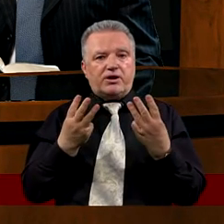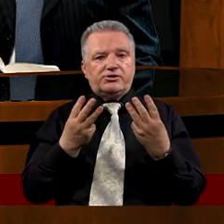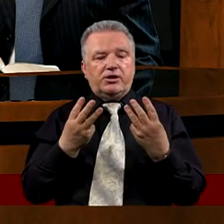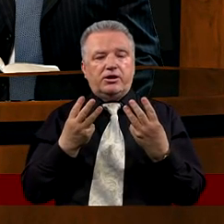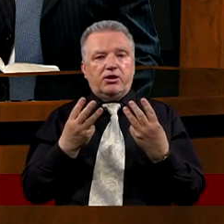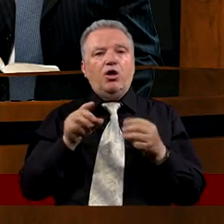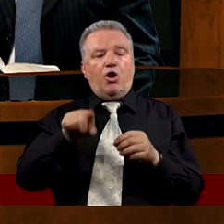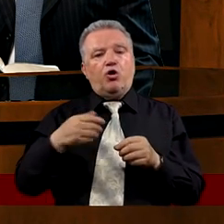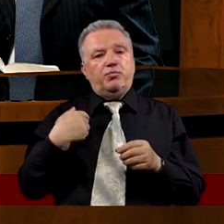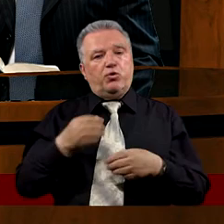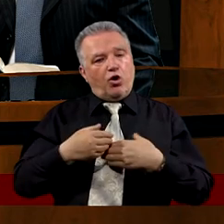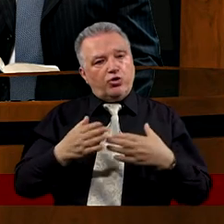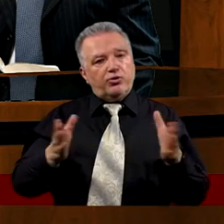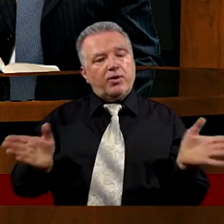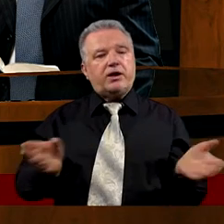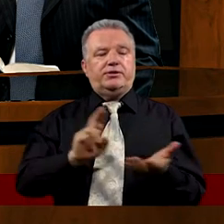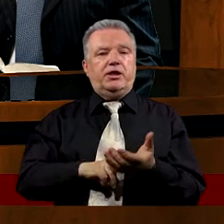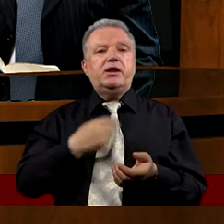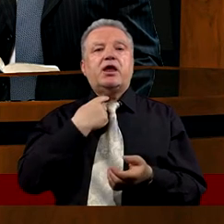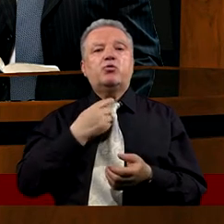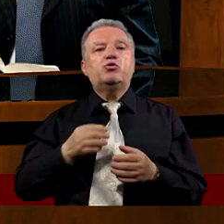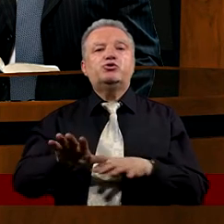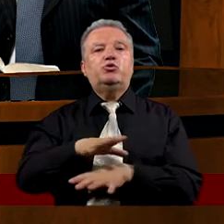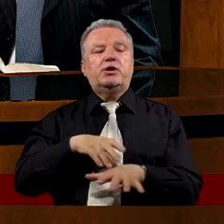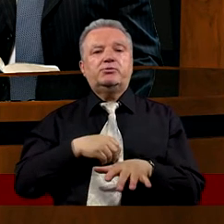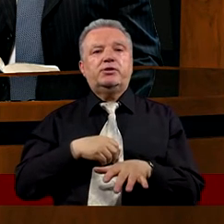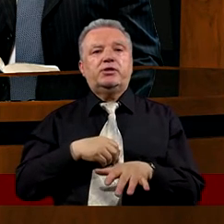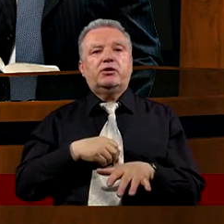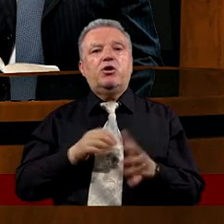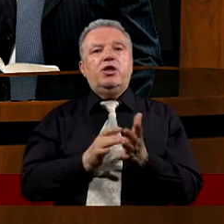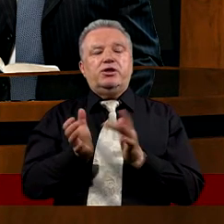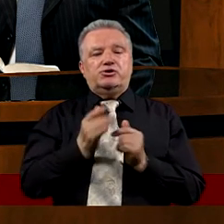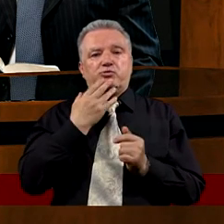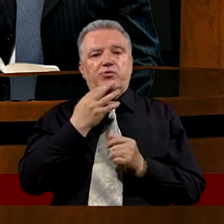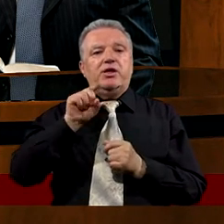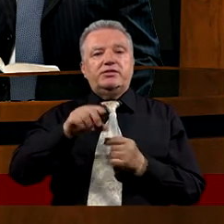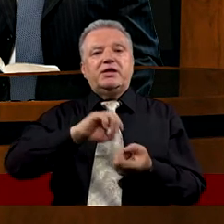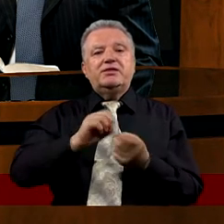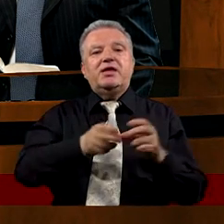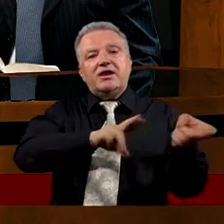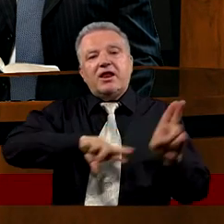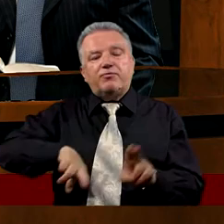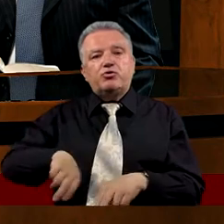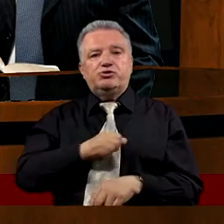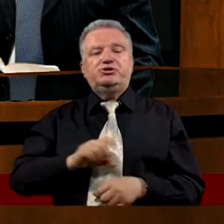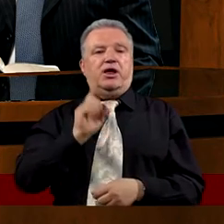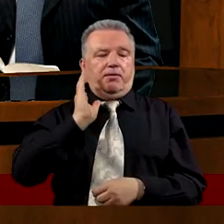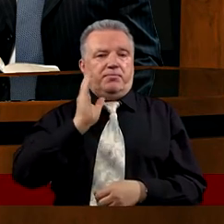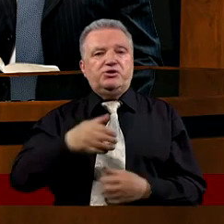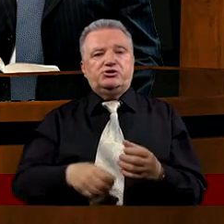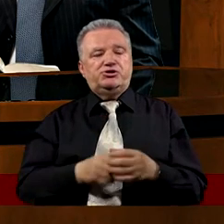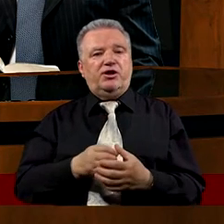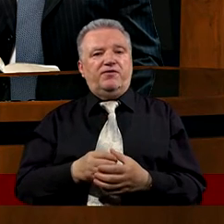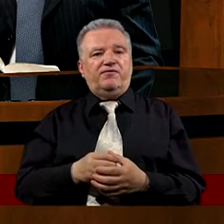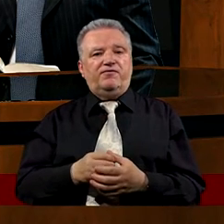ważne On był otwarty na głos Ducha Świętego I dlatego Jezus mu mówi Ty, gdy się kiedyś nawrócisz Ty będziesz jednym z filarów mojego Kościoła